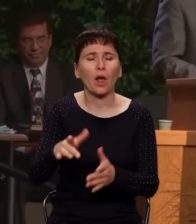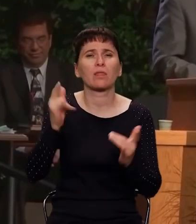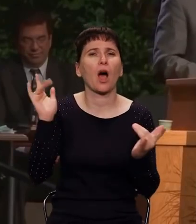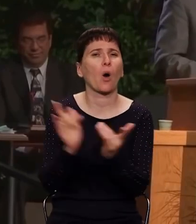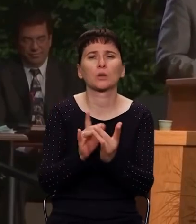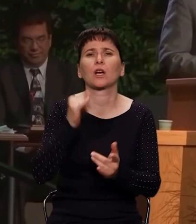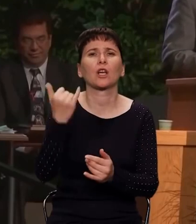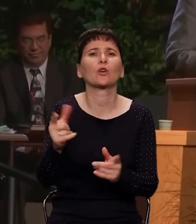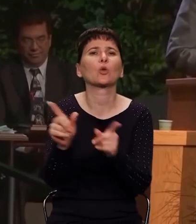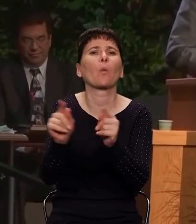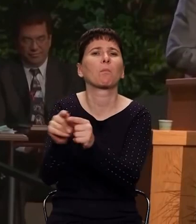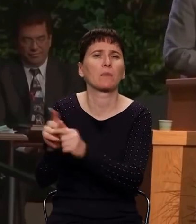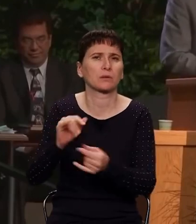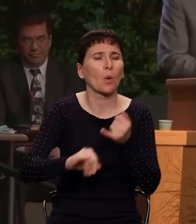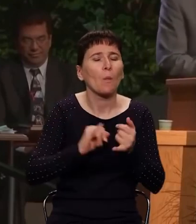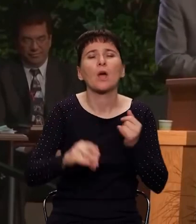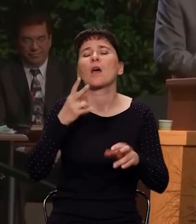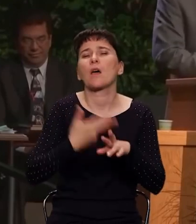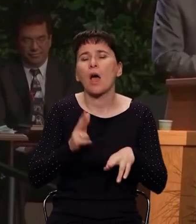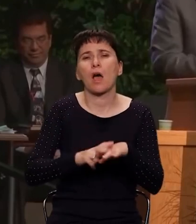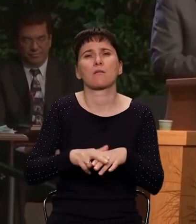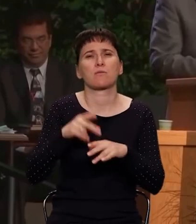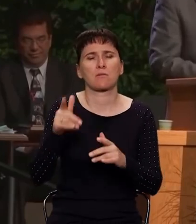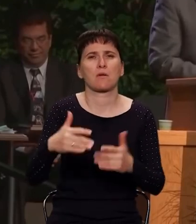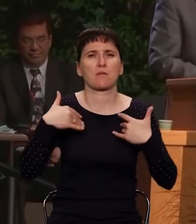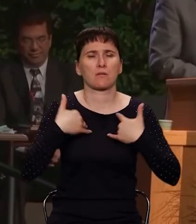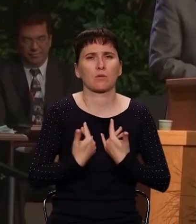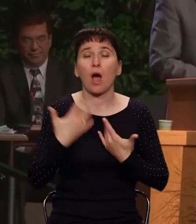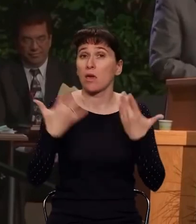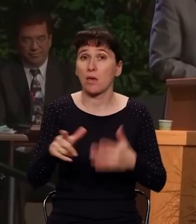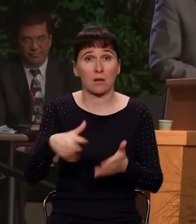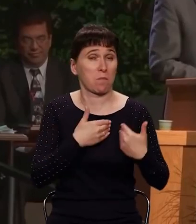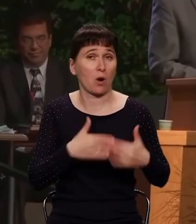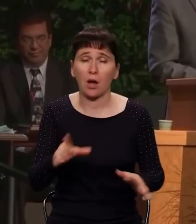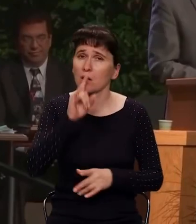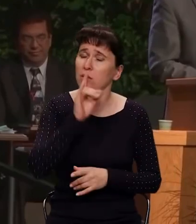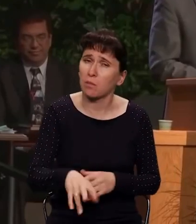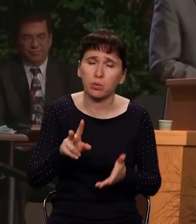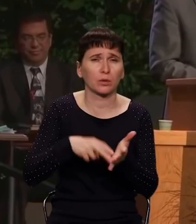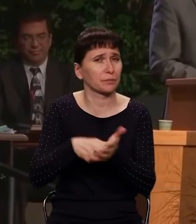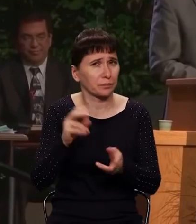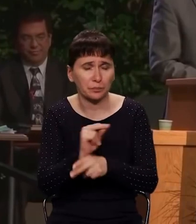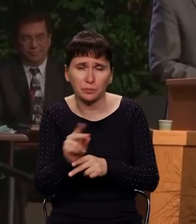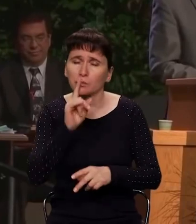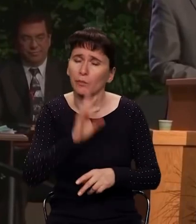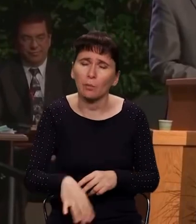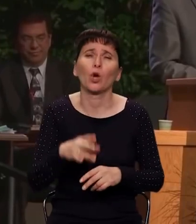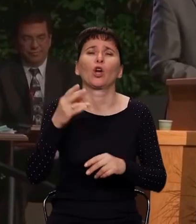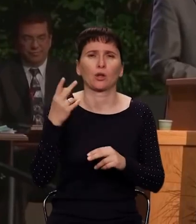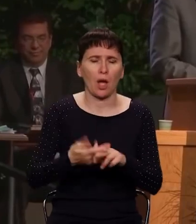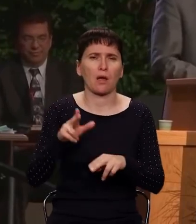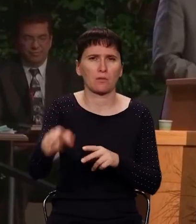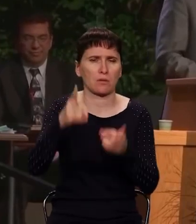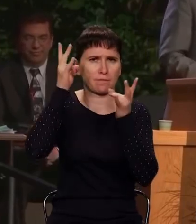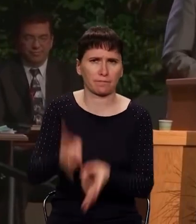скорбь, и если не покаяться в делах своих, детей ее поражу смертью, и разумеет все церкви, что я и есть